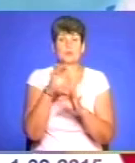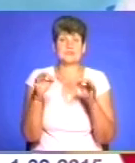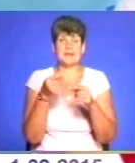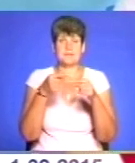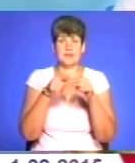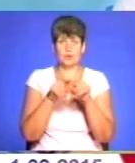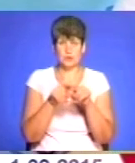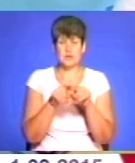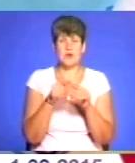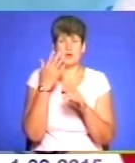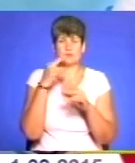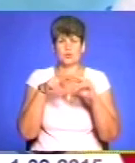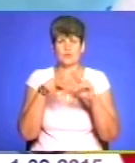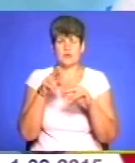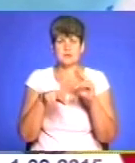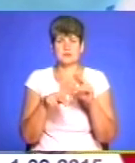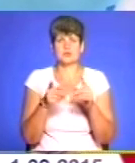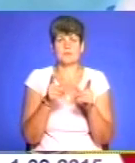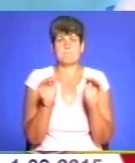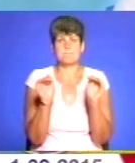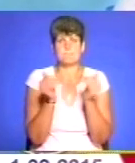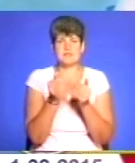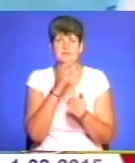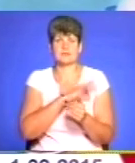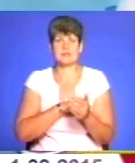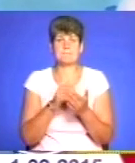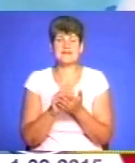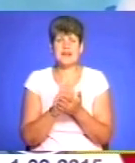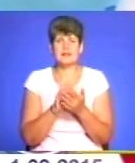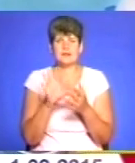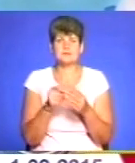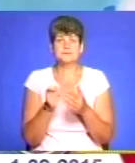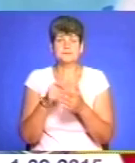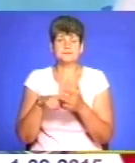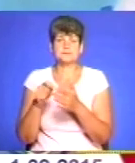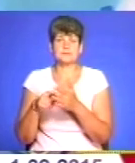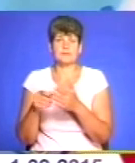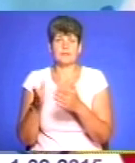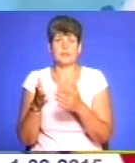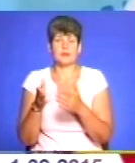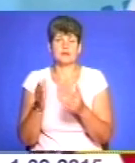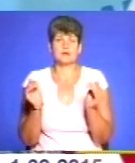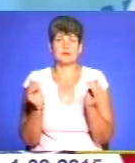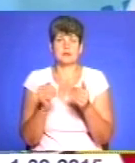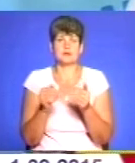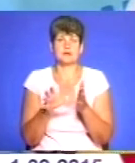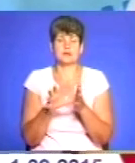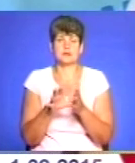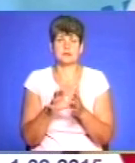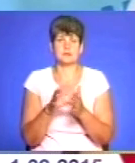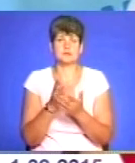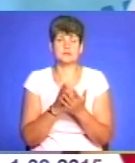з такої діалогії, що поменше використити матеріалів, а всі недоліки закрити потім підвищеним споживанням енергоресурсів.